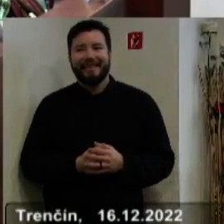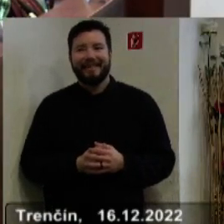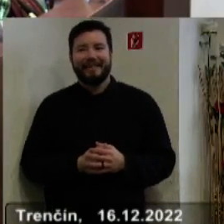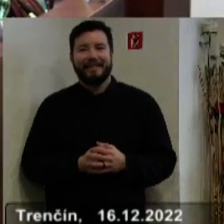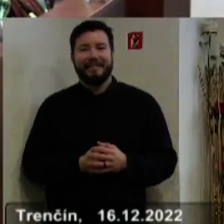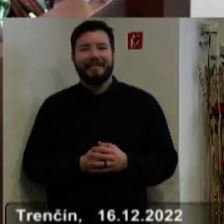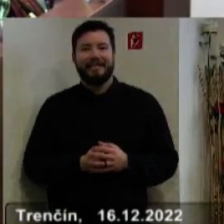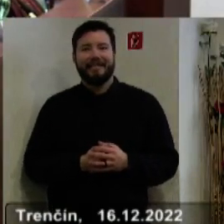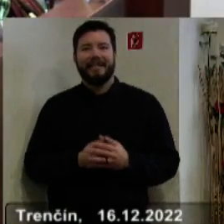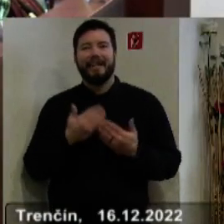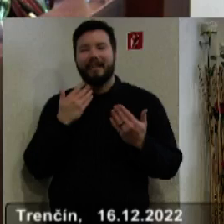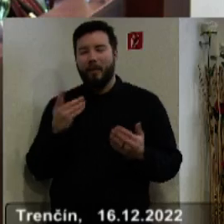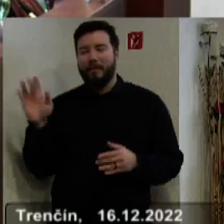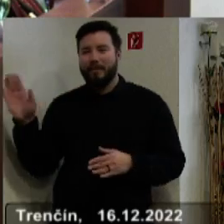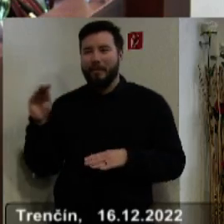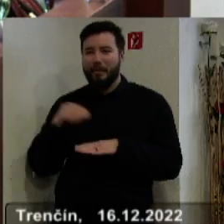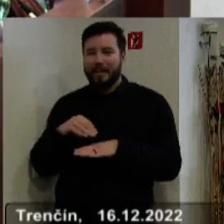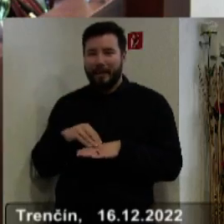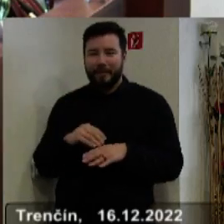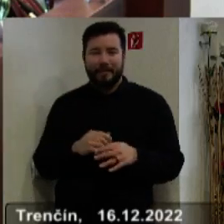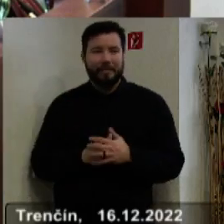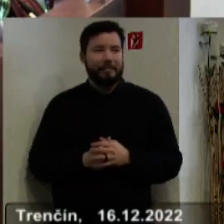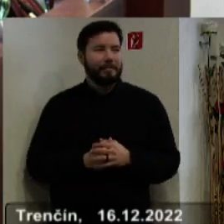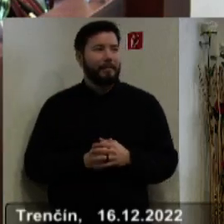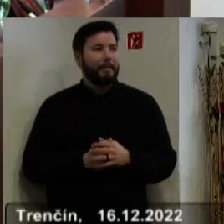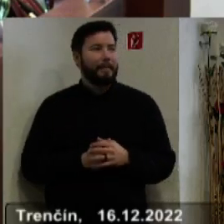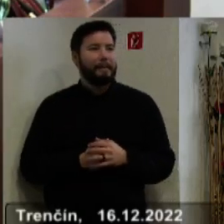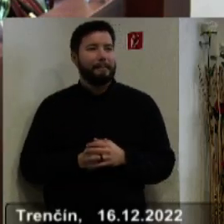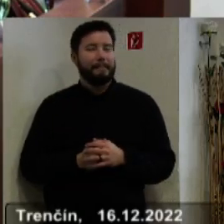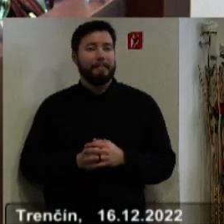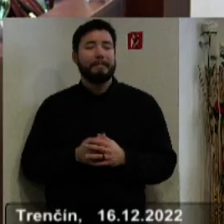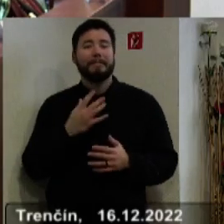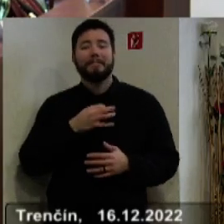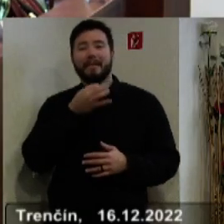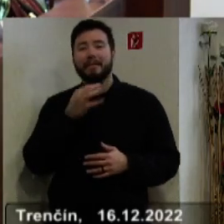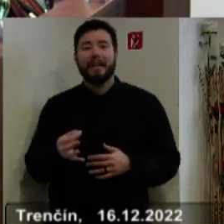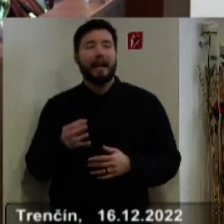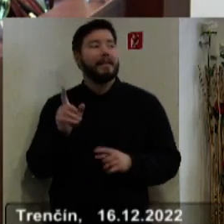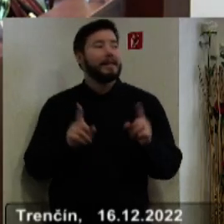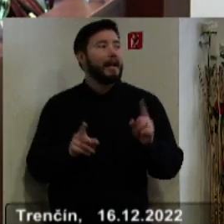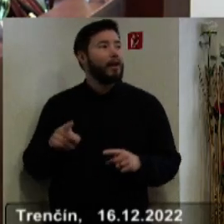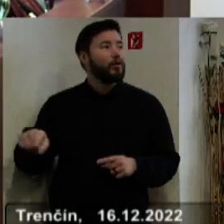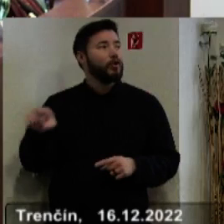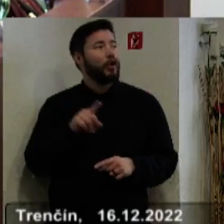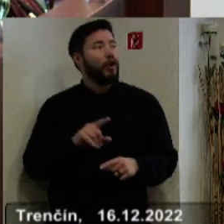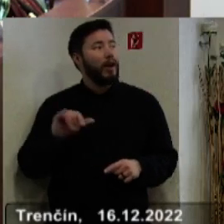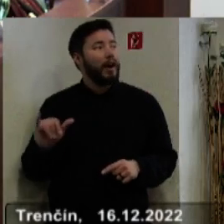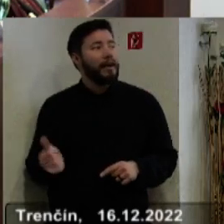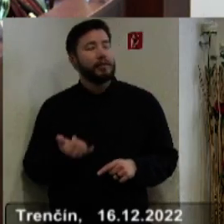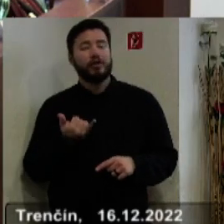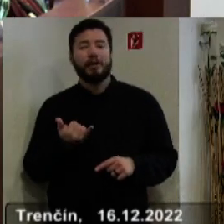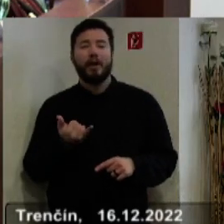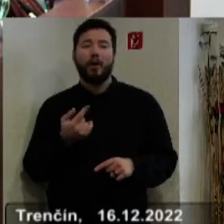úzaj za tie pragmatické poznámky, ktoré si povedal. Chcem sa ešte spýtať, či má niekto ešte